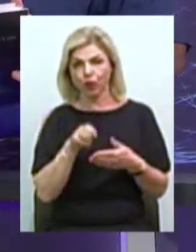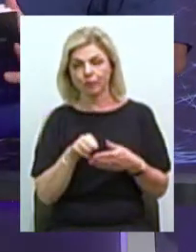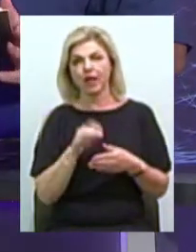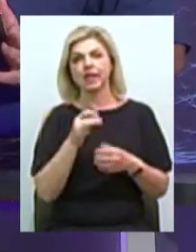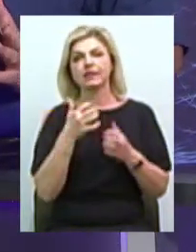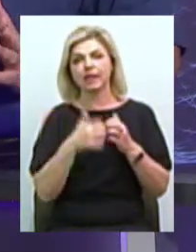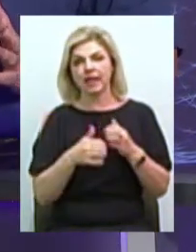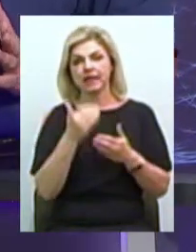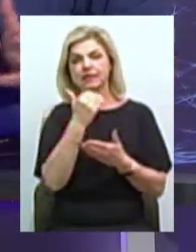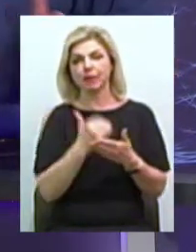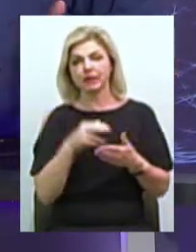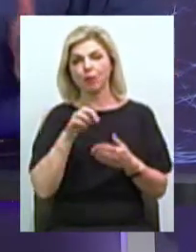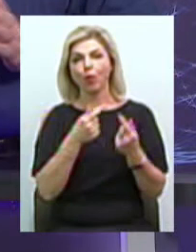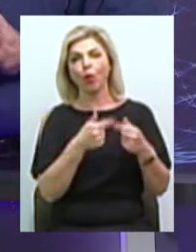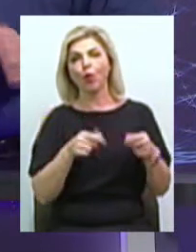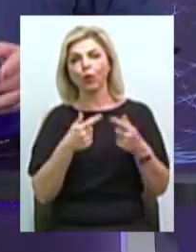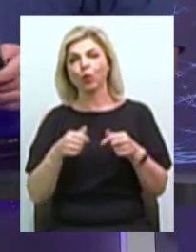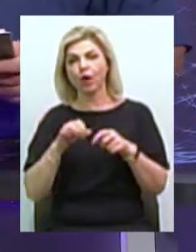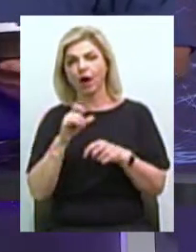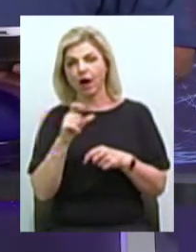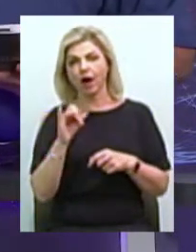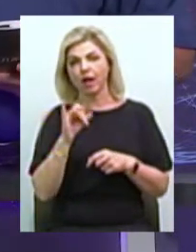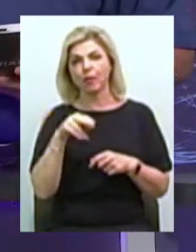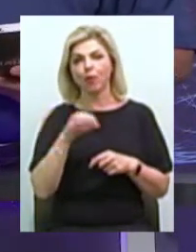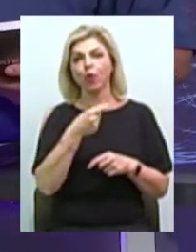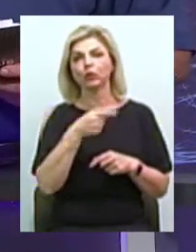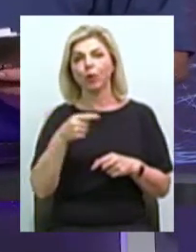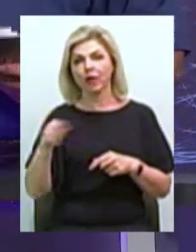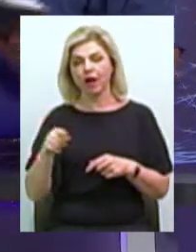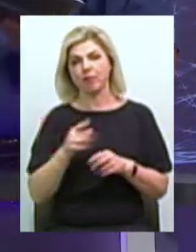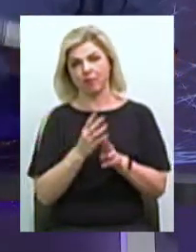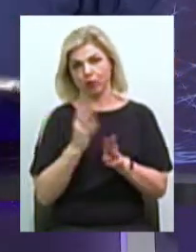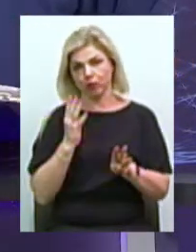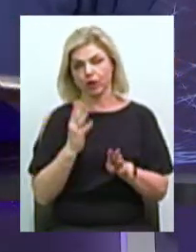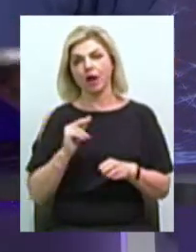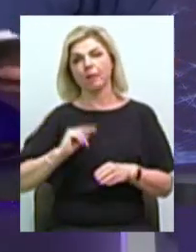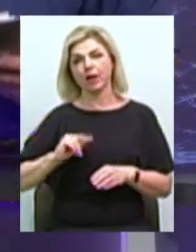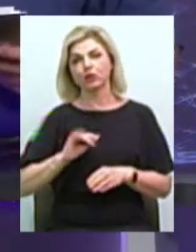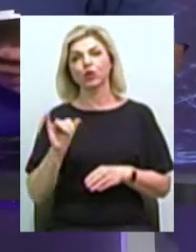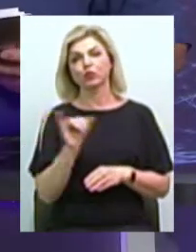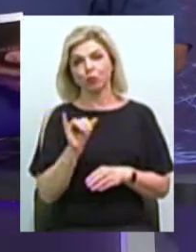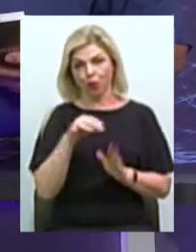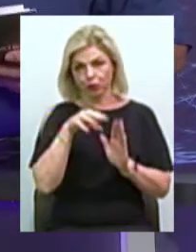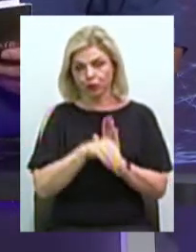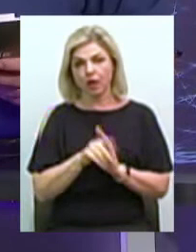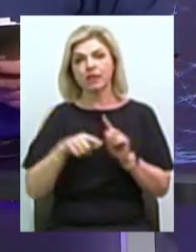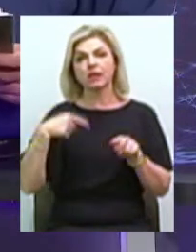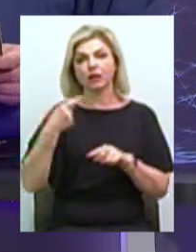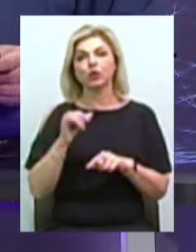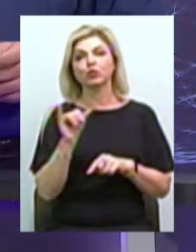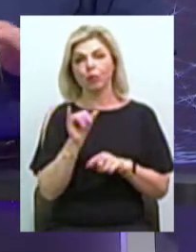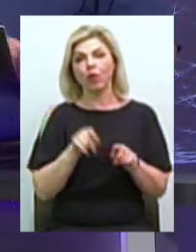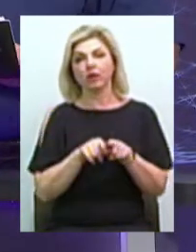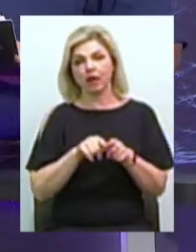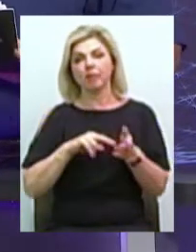списків по округах І йдемо по порядкових номерах округів один за одним Працюємо і в суботу Наступний суботи ми також плануємо